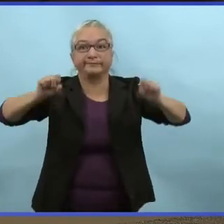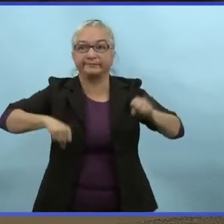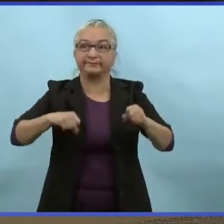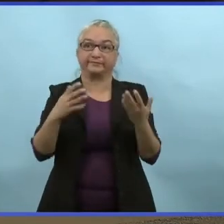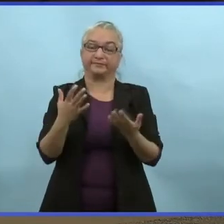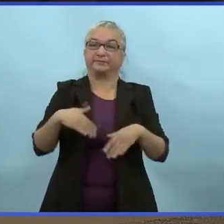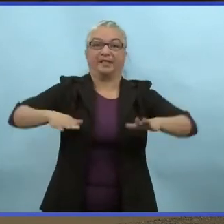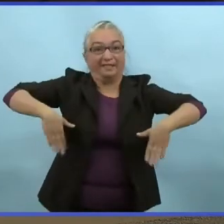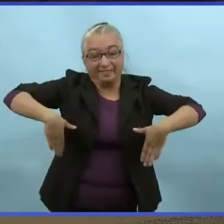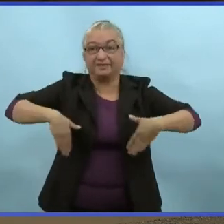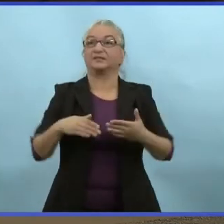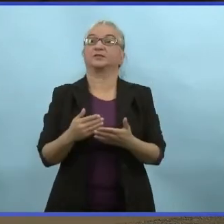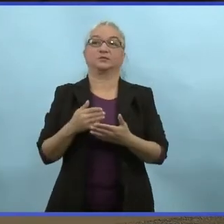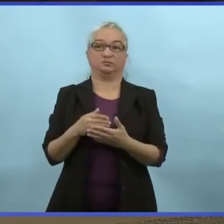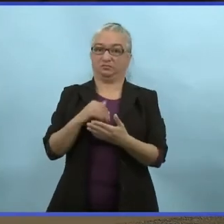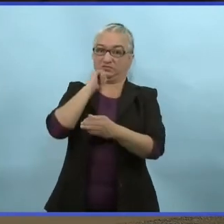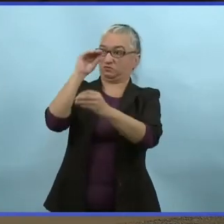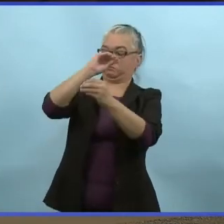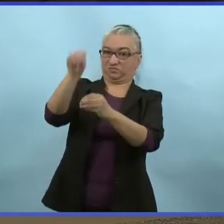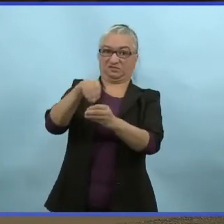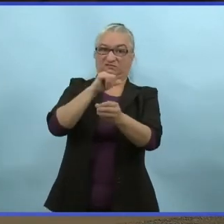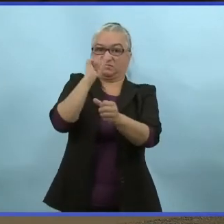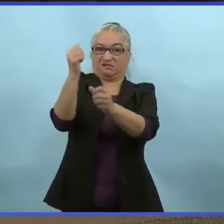testés tard dans le processus.